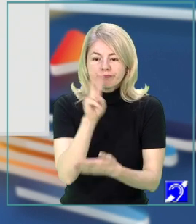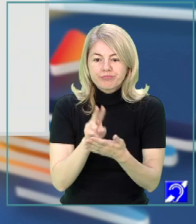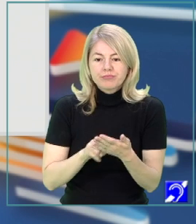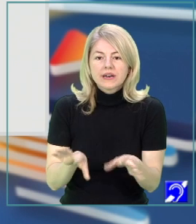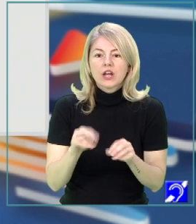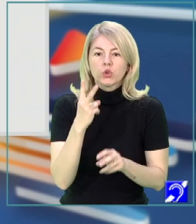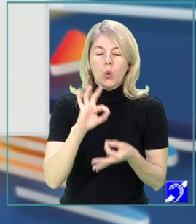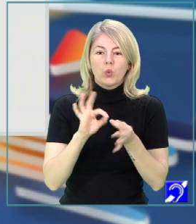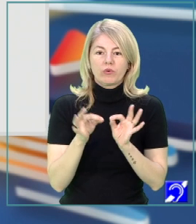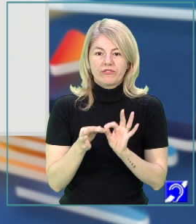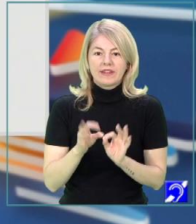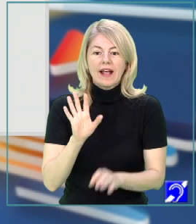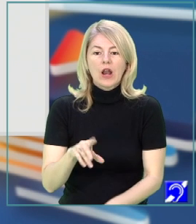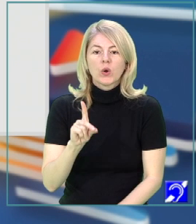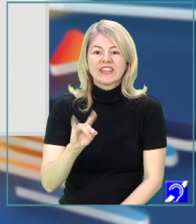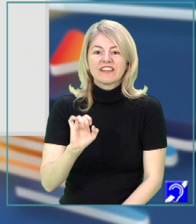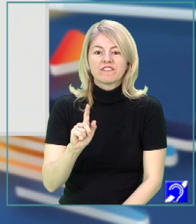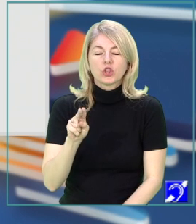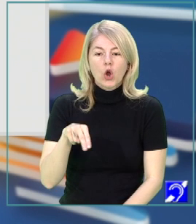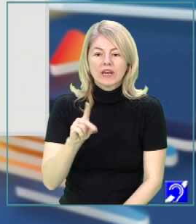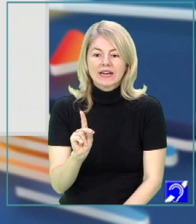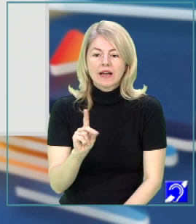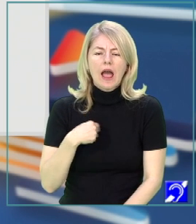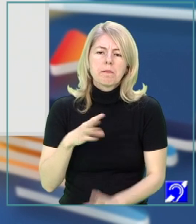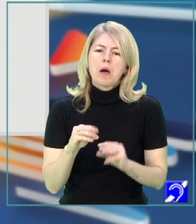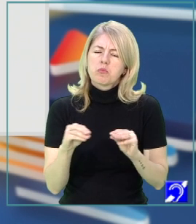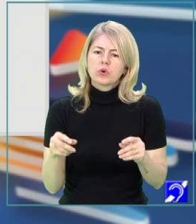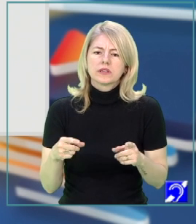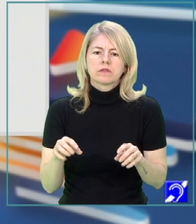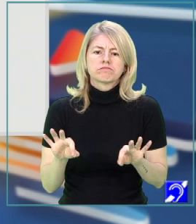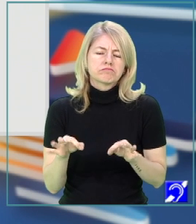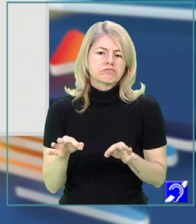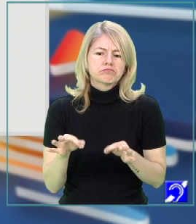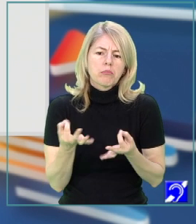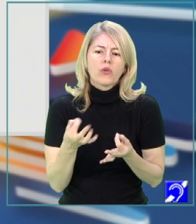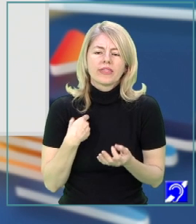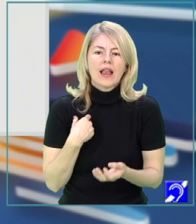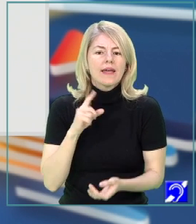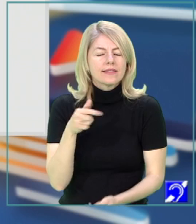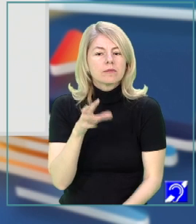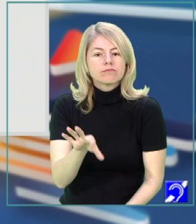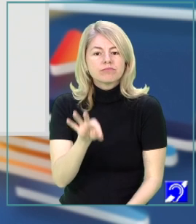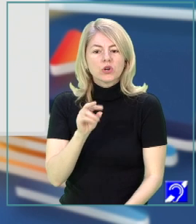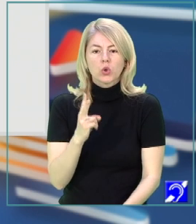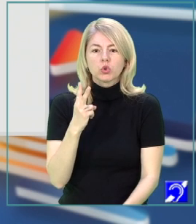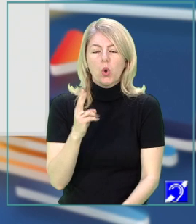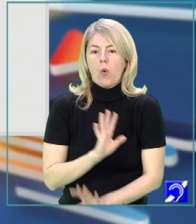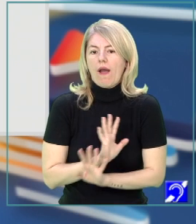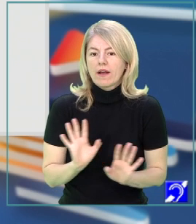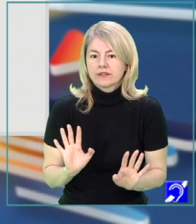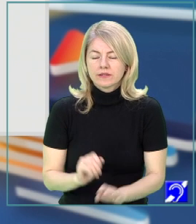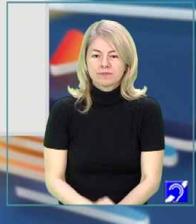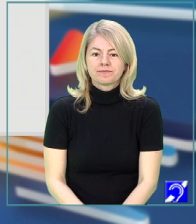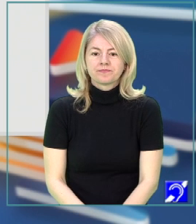cele două cuvinte care conțin diphtong. Sigur că am mai multe variante și sunt convinsă că ați identificat în strofa aceasta mai multe cuvinte care